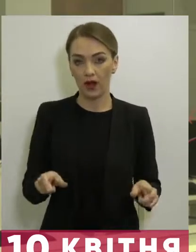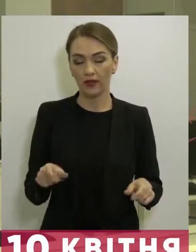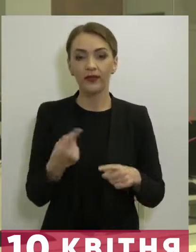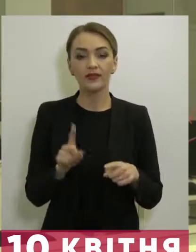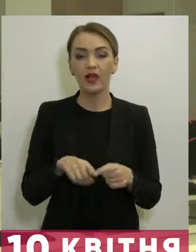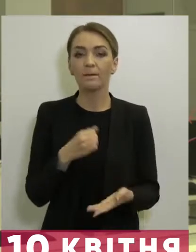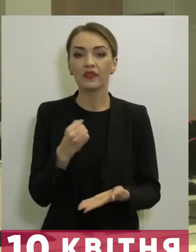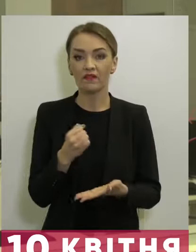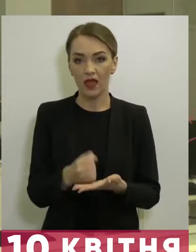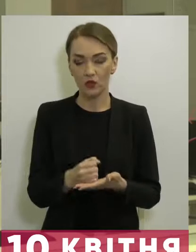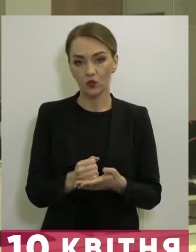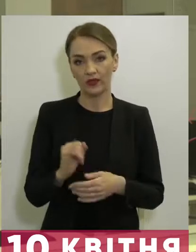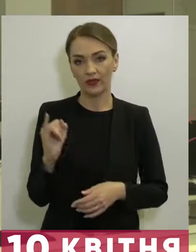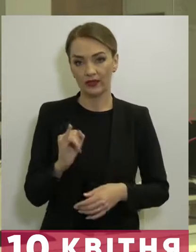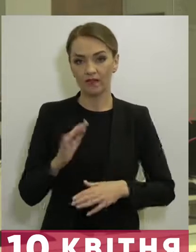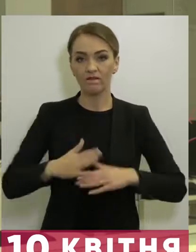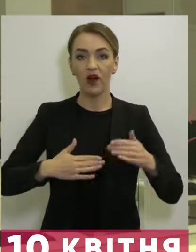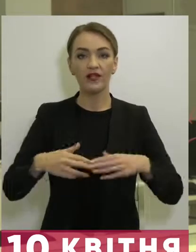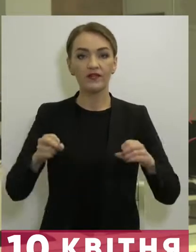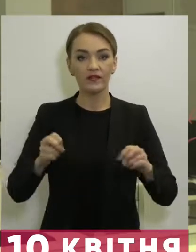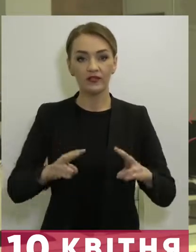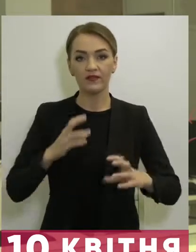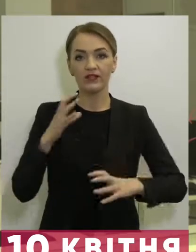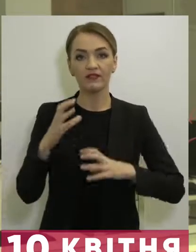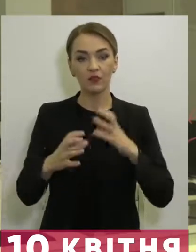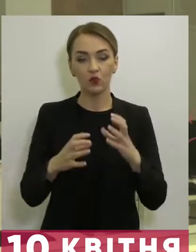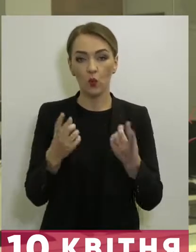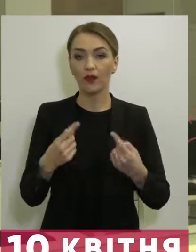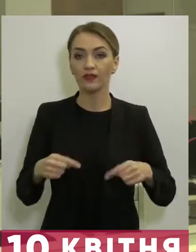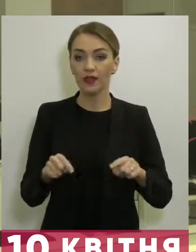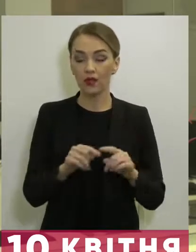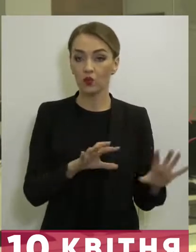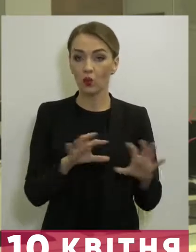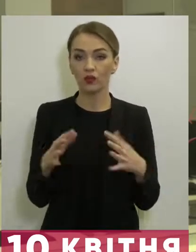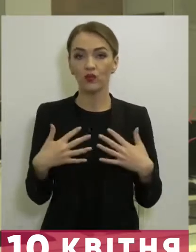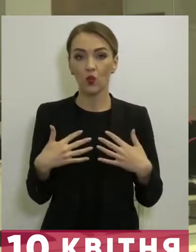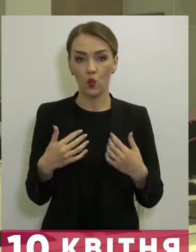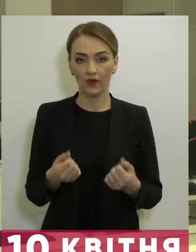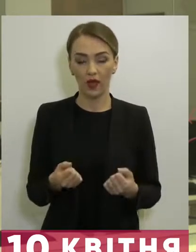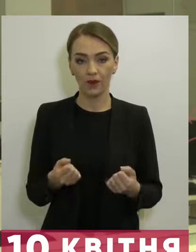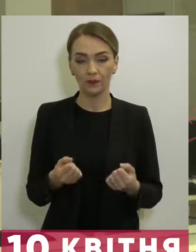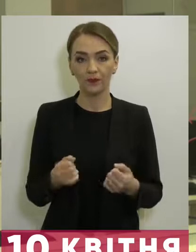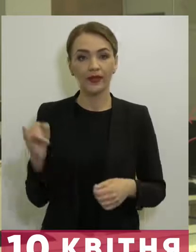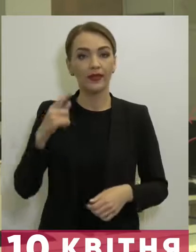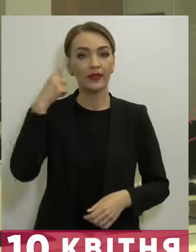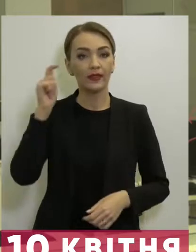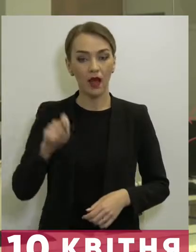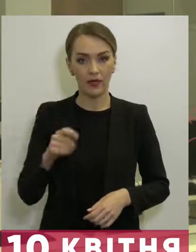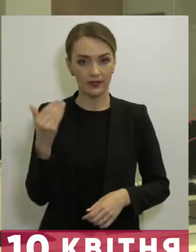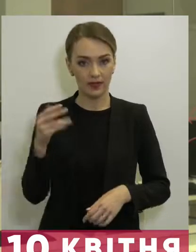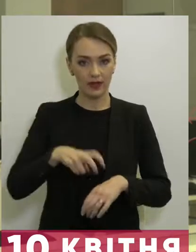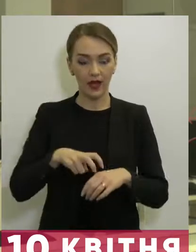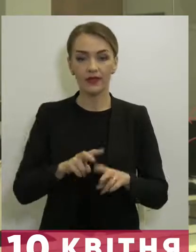Це підтверджують і фахівці СССР охорони здоров'я, і китайські лікарі,